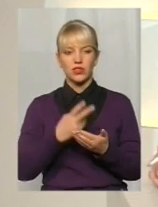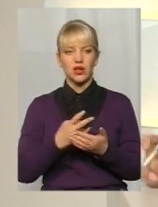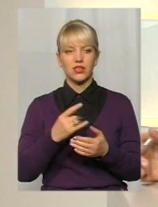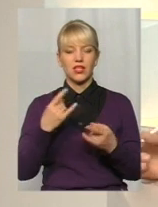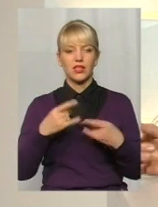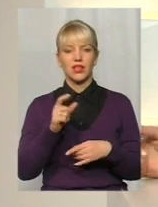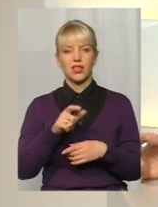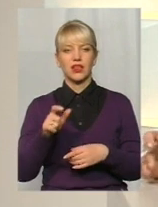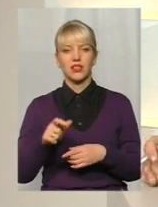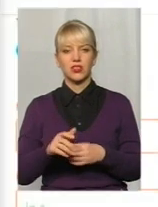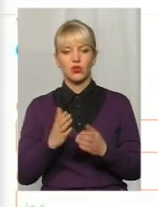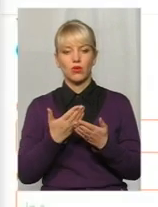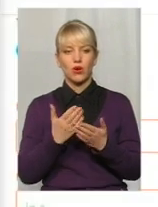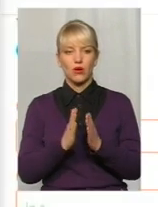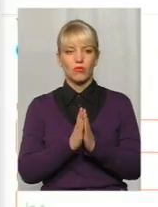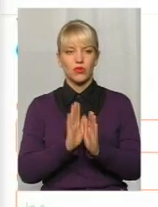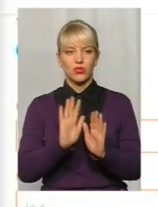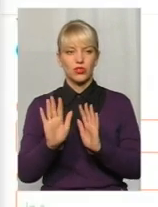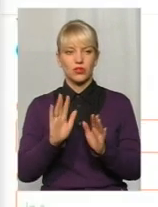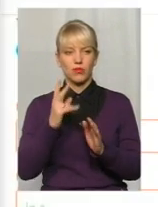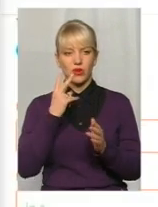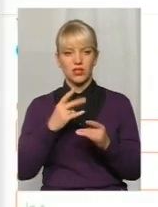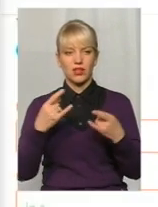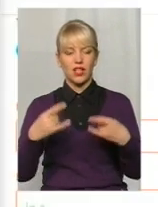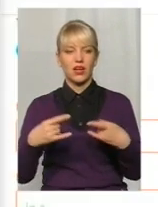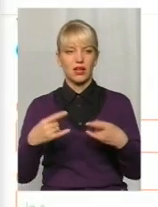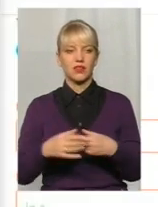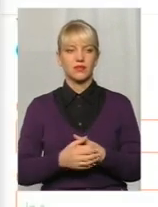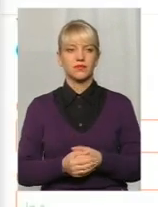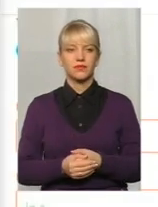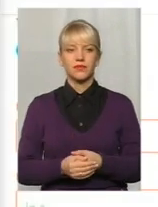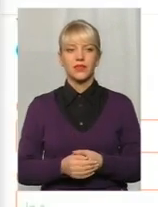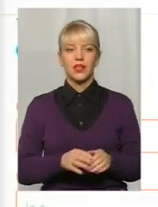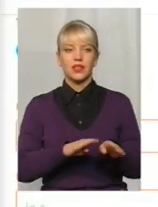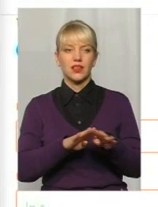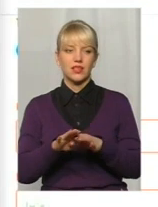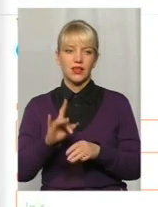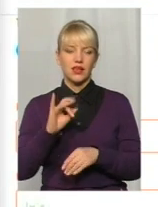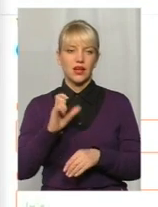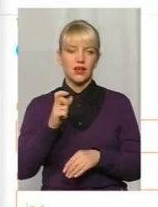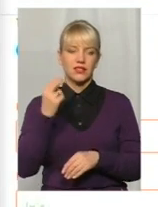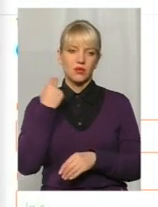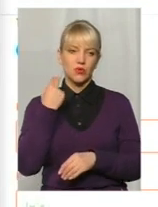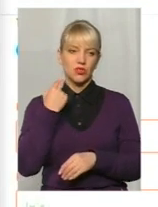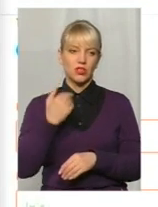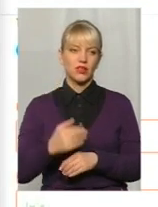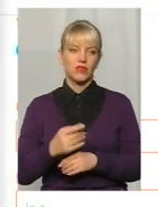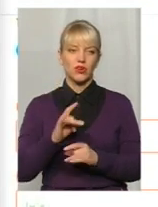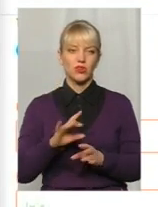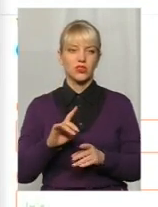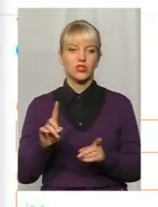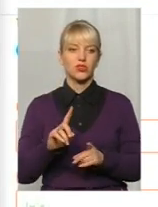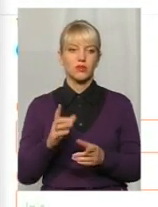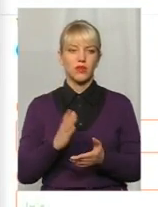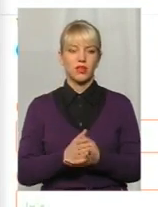телеглядачам. Прошу режисерів вивезти на екран. Ось ми бачимо єдиний реєстр боржників. Розкажіть, пані Олено, що ми маємо?